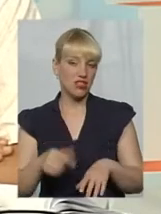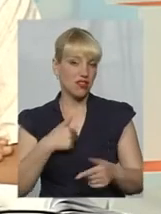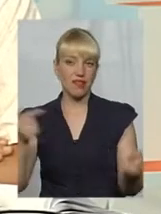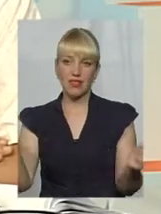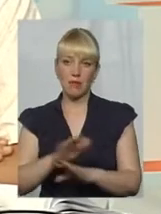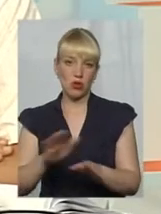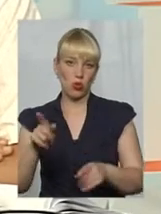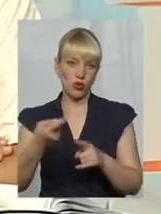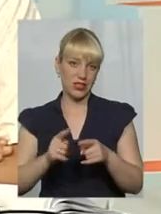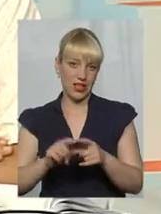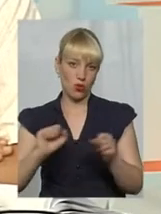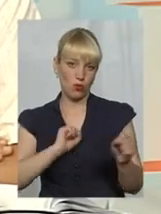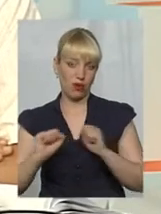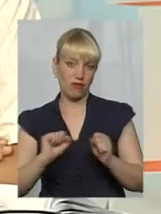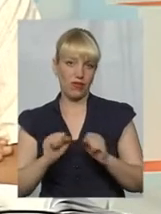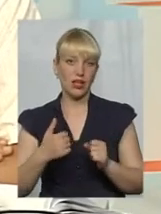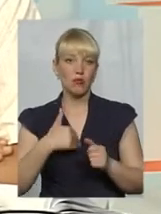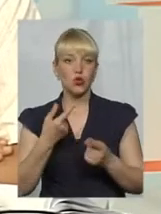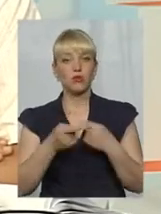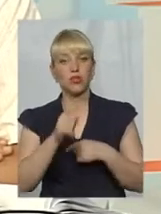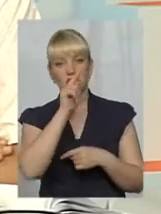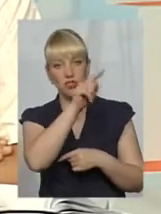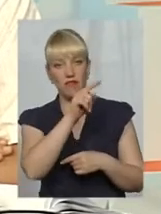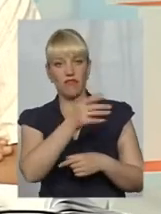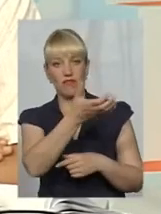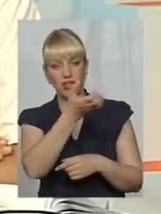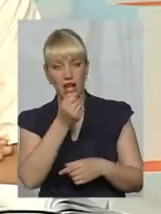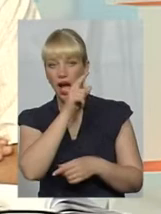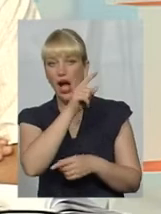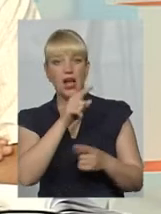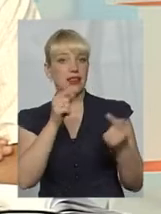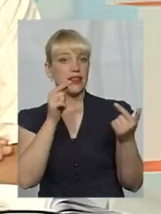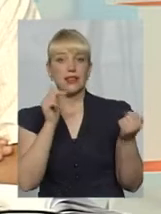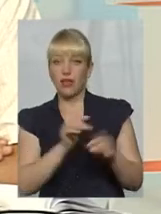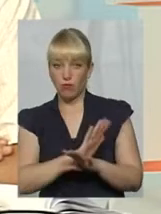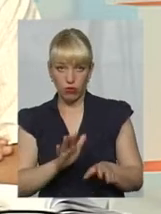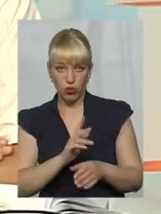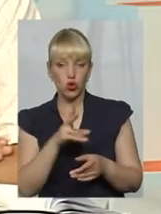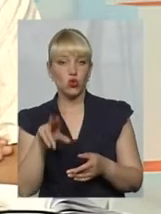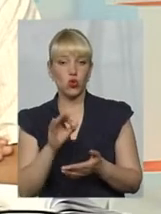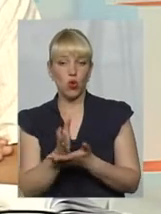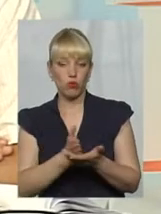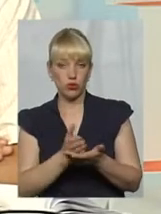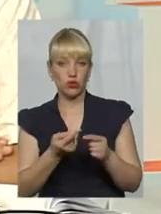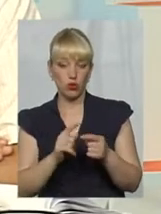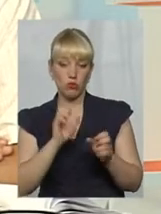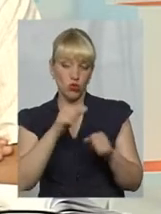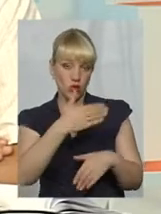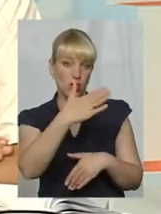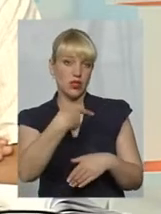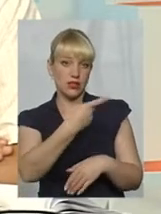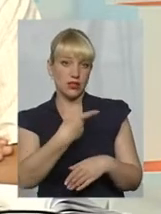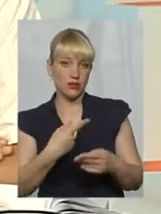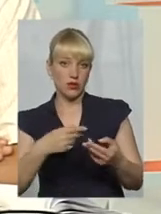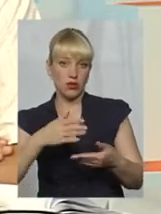ми хочемо іншого, який виграв в іншій частині міста, і той управитель не заперечує щодо обслуговування і може з ними підписати договір. Так